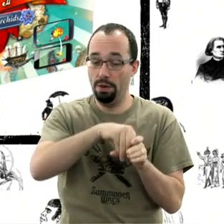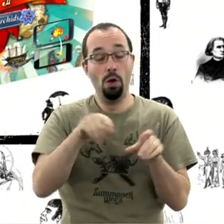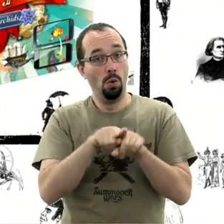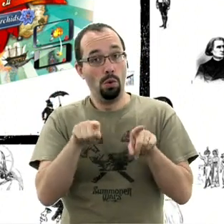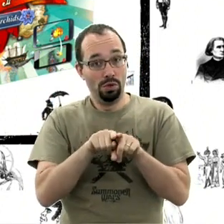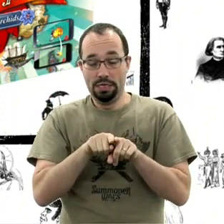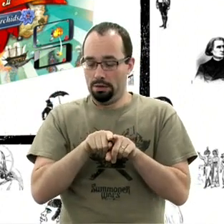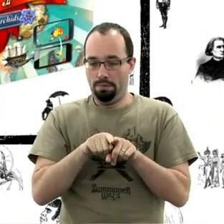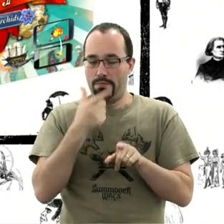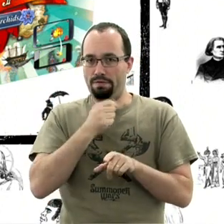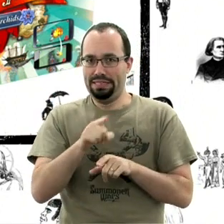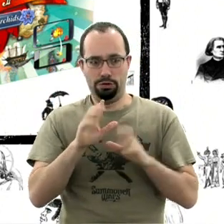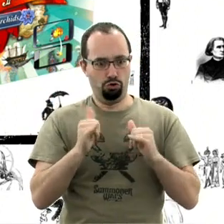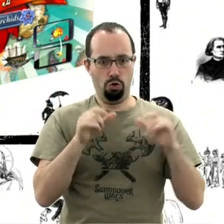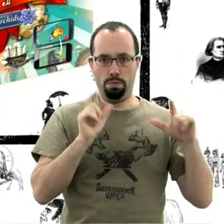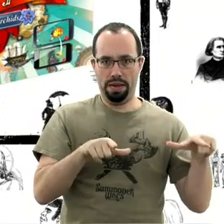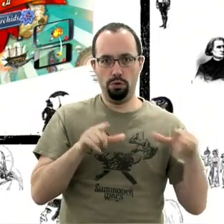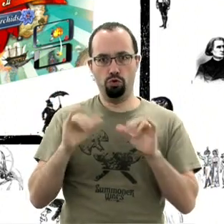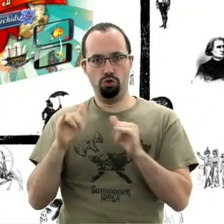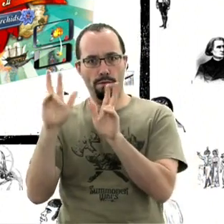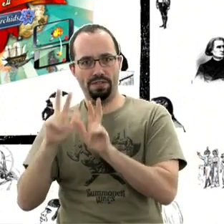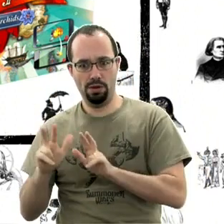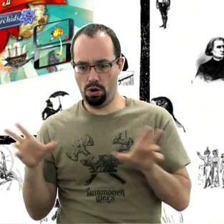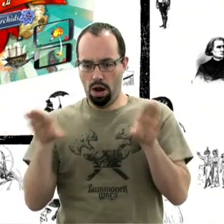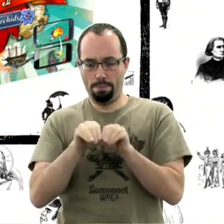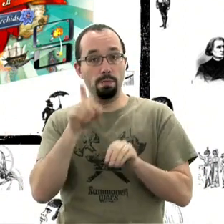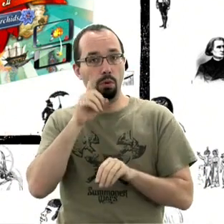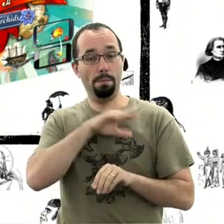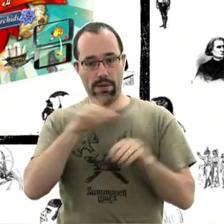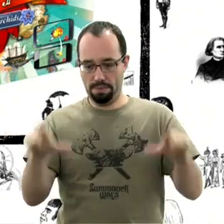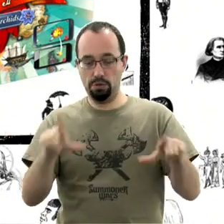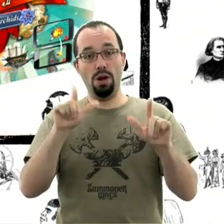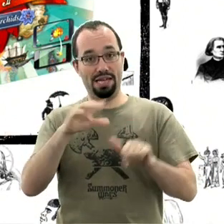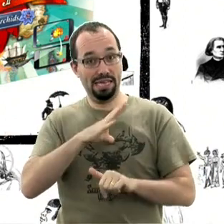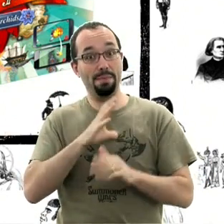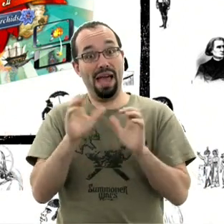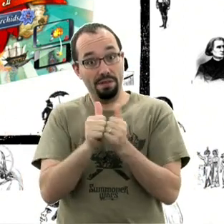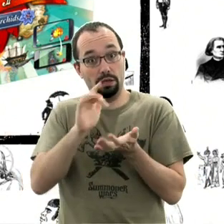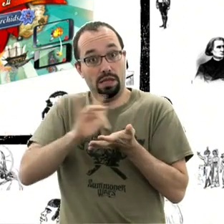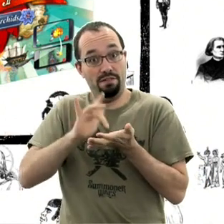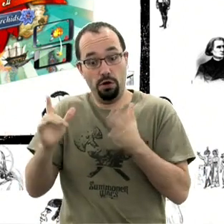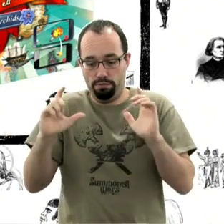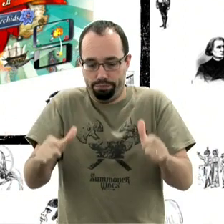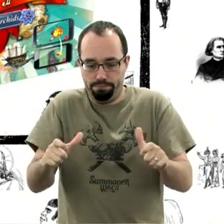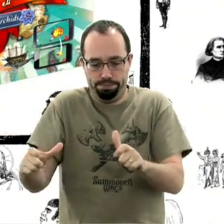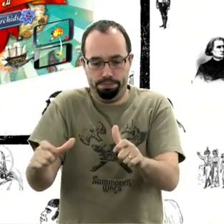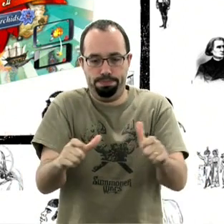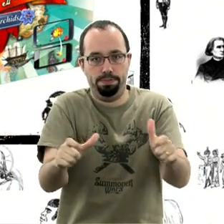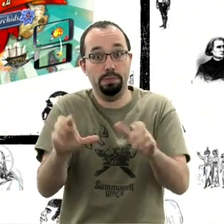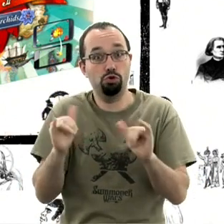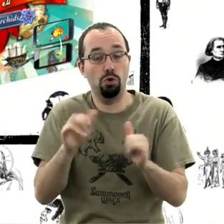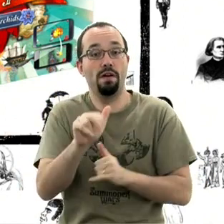considérable entre le jeu de plateau et le jeu vidéo. Puisque vous allez jouer sur un plateau avec votre téléphone. Et oui,'est ça le truc, a été financé